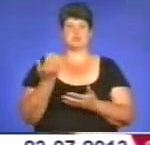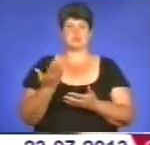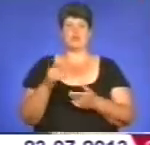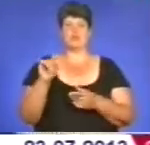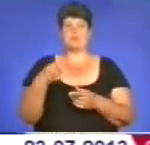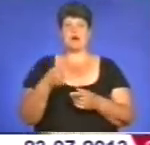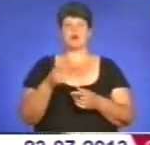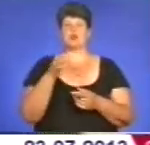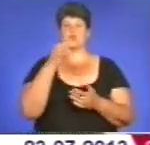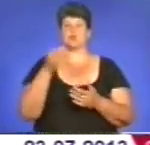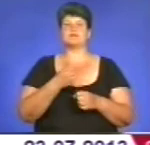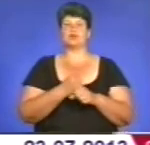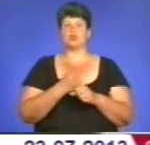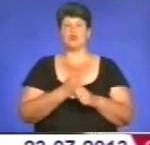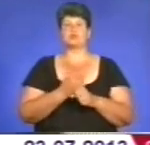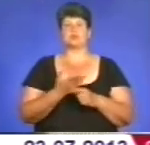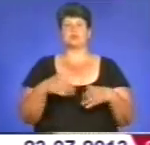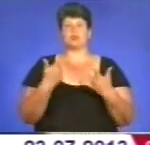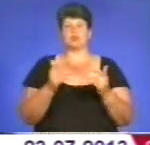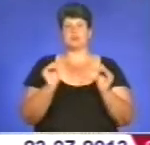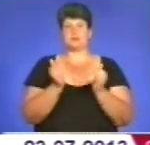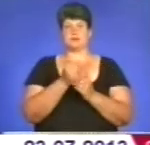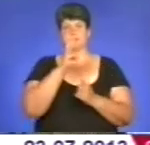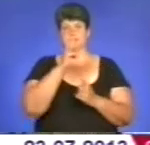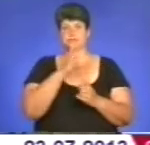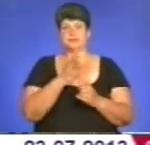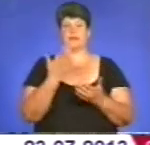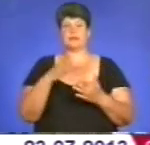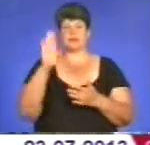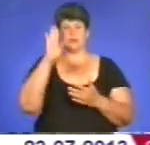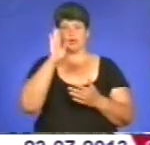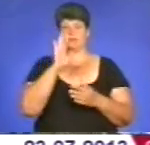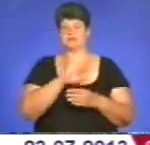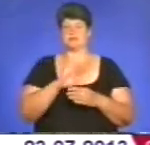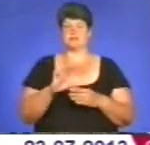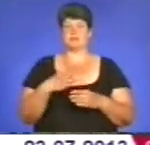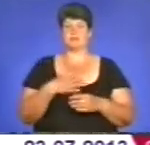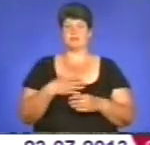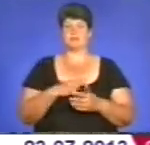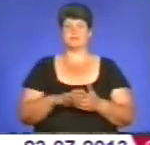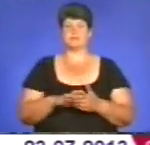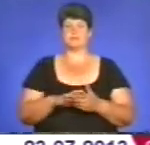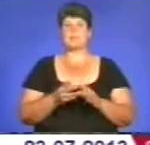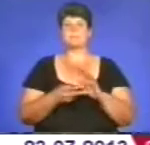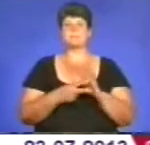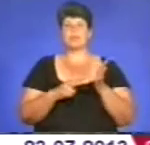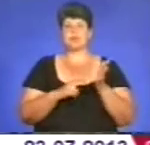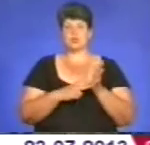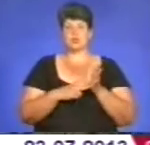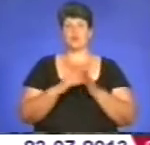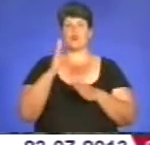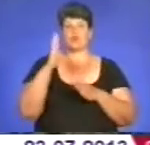досвід роботи та пропонують надто низьку заробітну плату. Але хлопець не опускає рук. Планую в